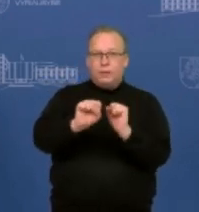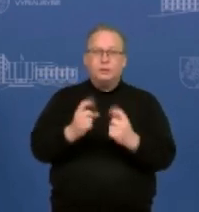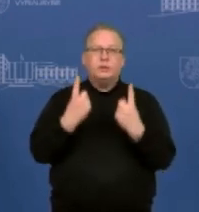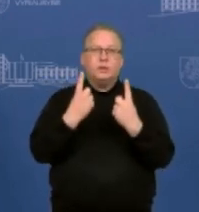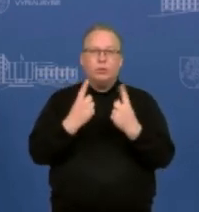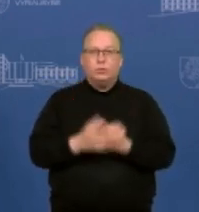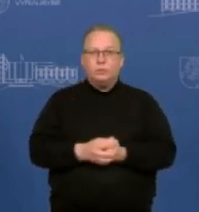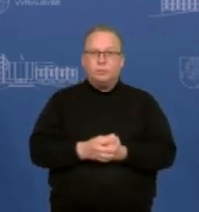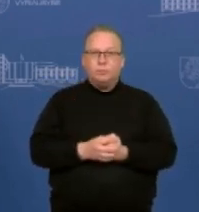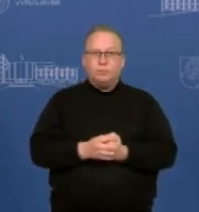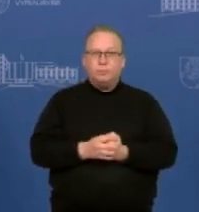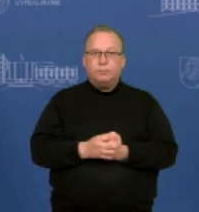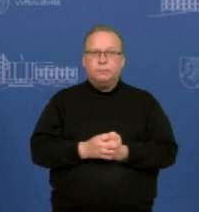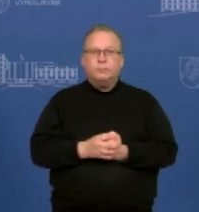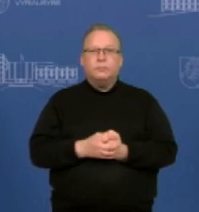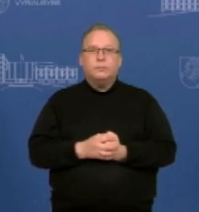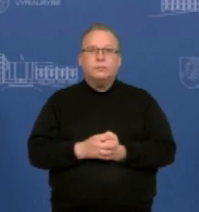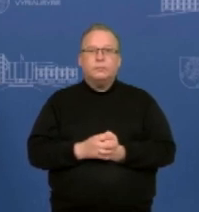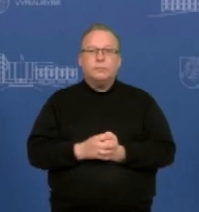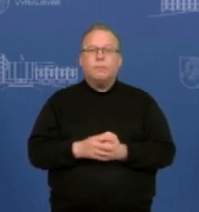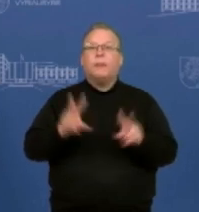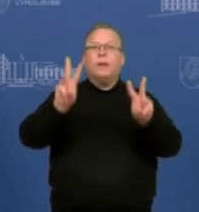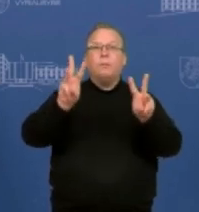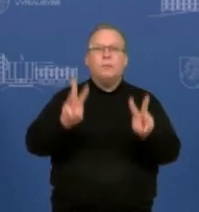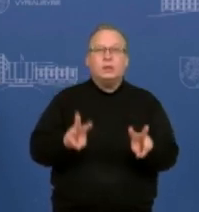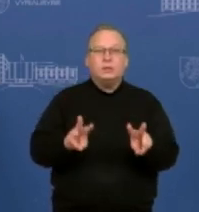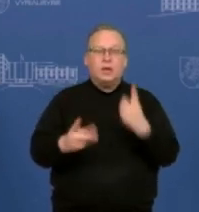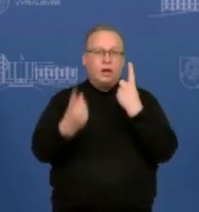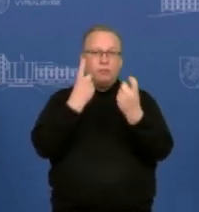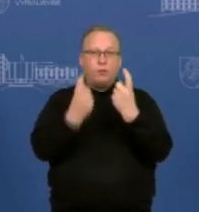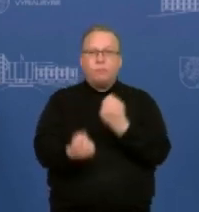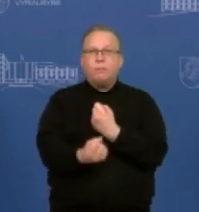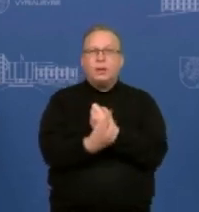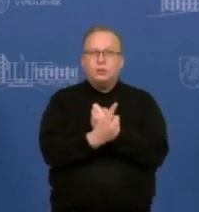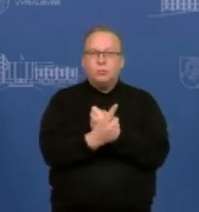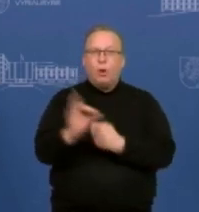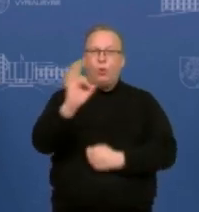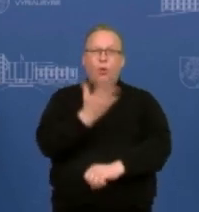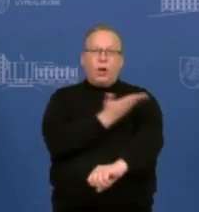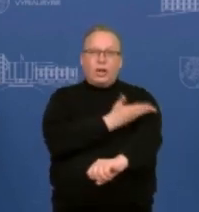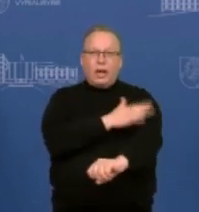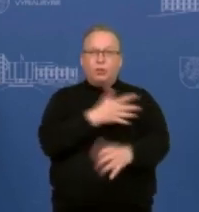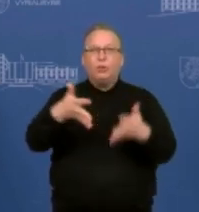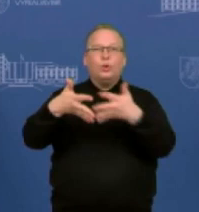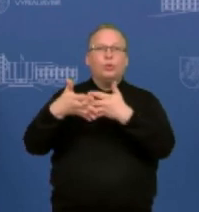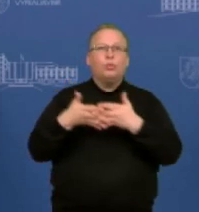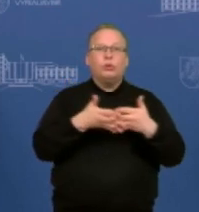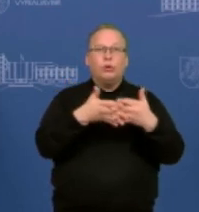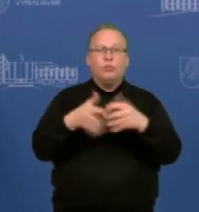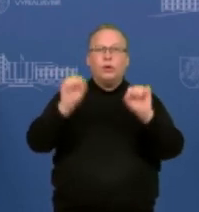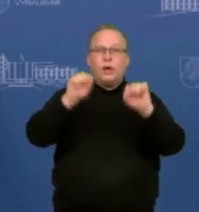Eiku, dar turite klausimą Turiu, ministrė vakar informacija pasirodė dėl Lenkijos rimtinių valstyjų, kad galimai